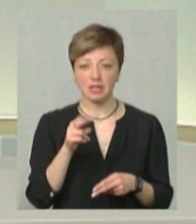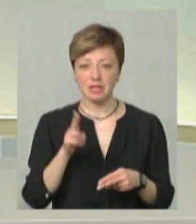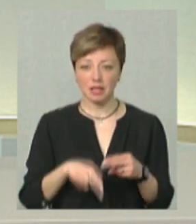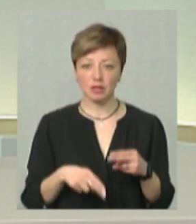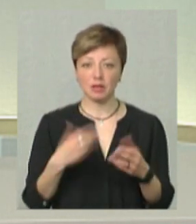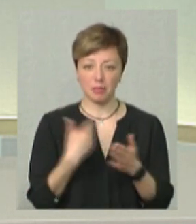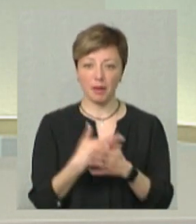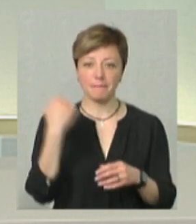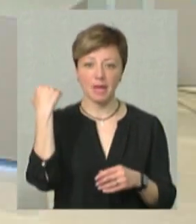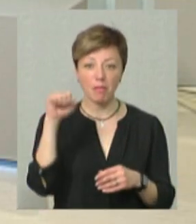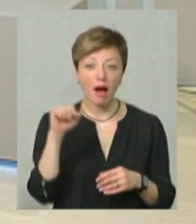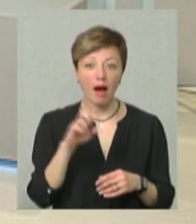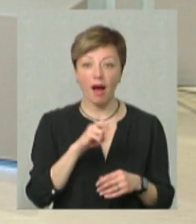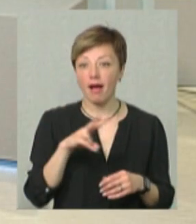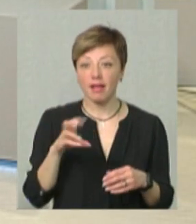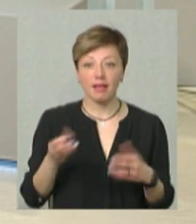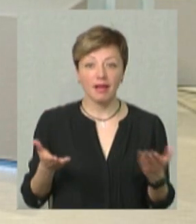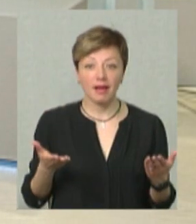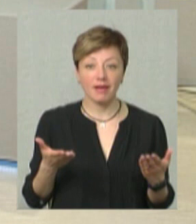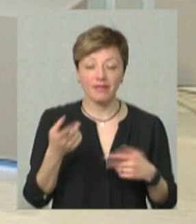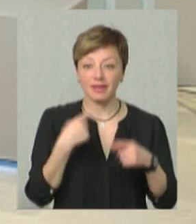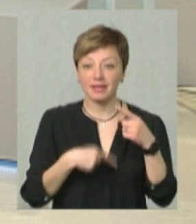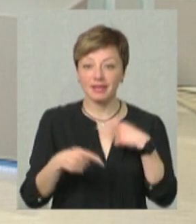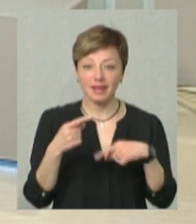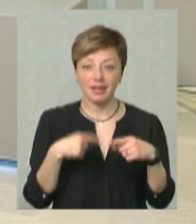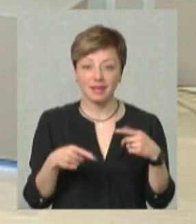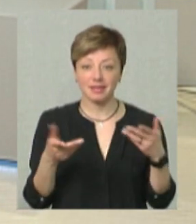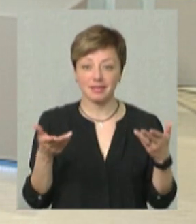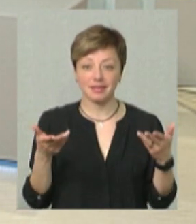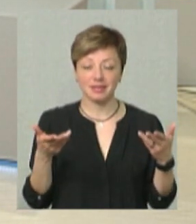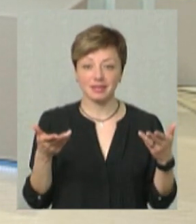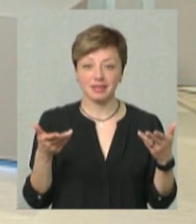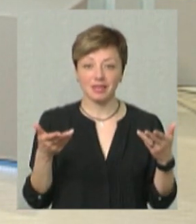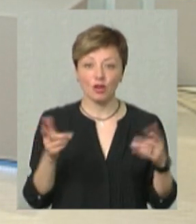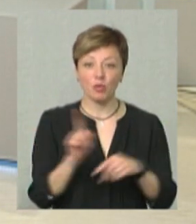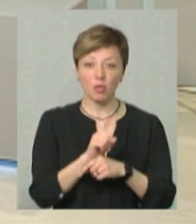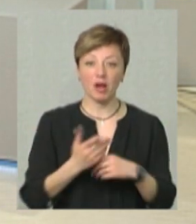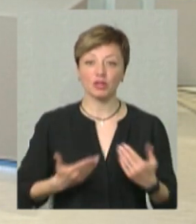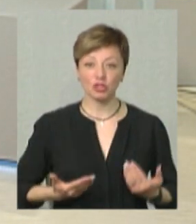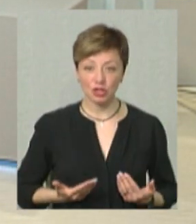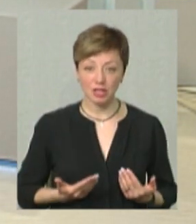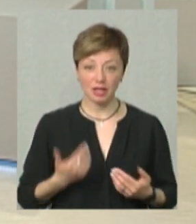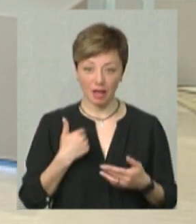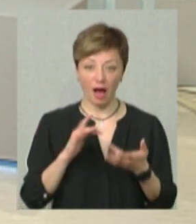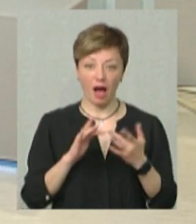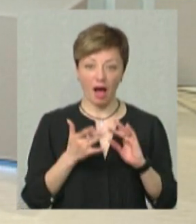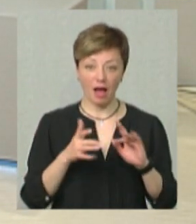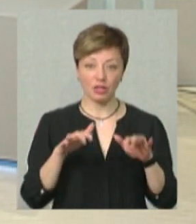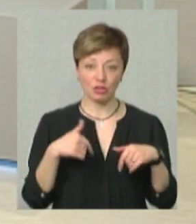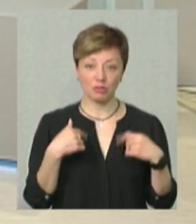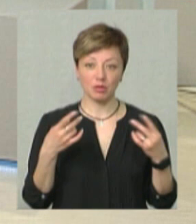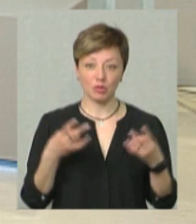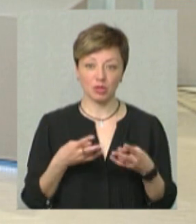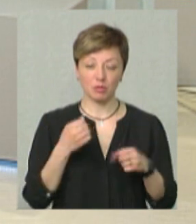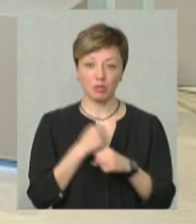ми, ну, перемагаємо, але в Маріуполі потрібно бути, щоб нормально жити. Ну, якщо я айтічник і мені